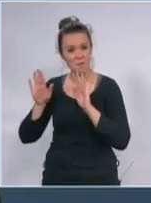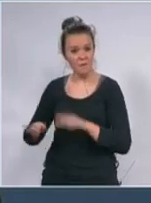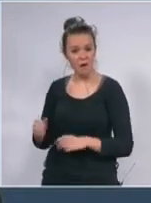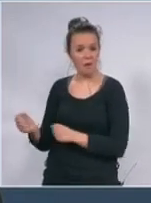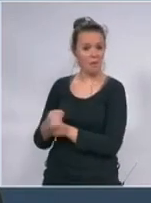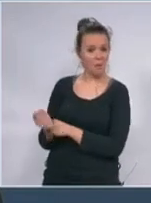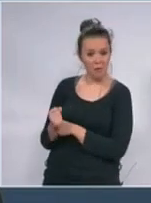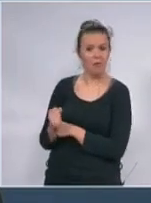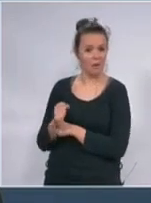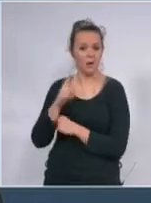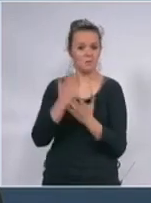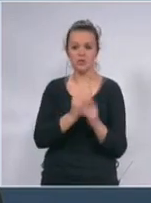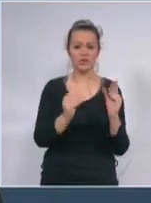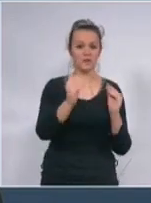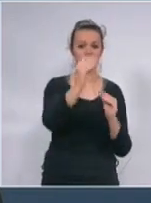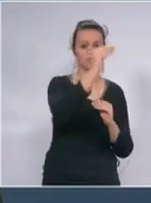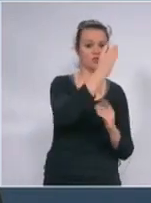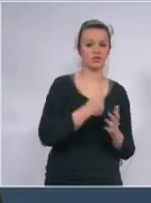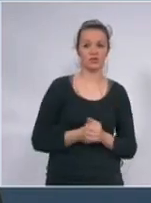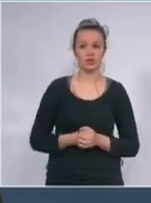Imamo 11, ja mislim već,